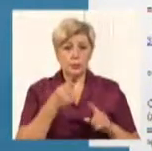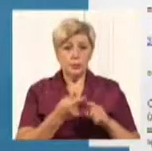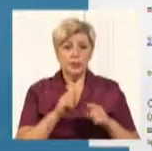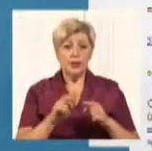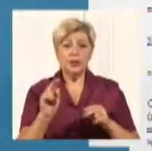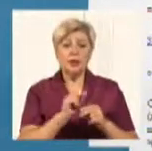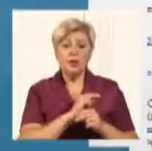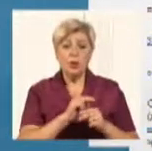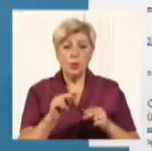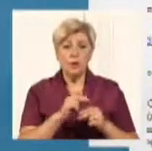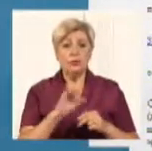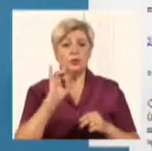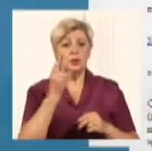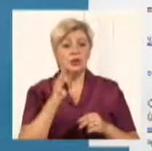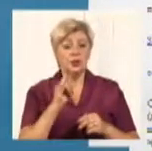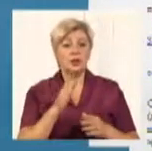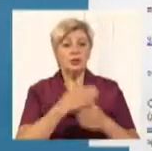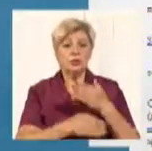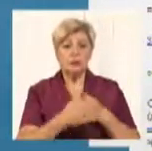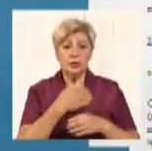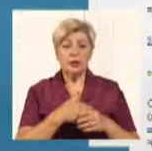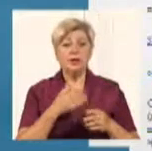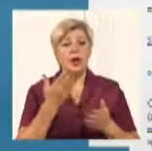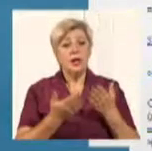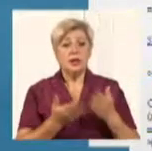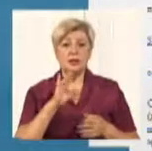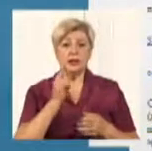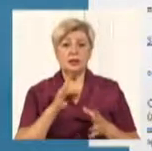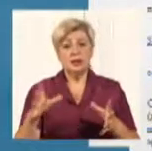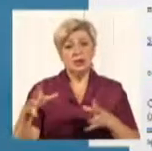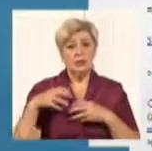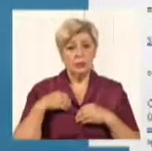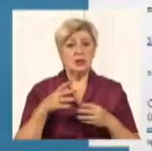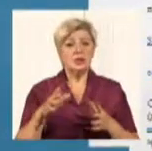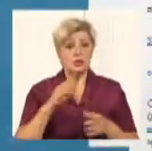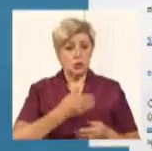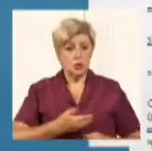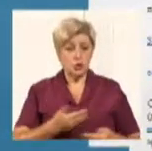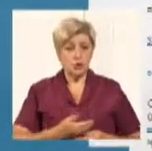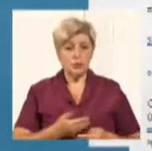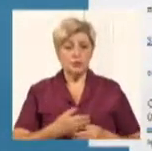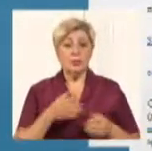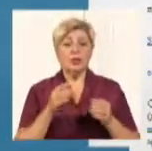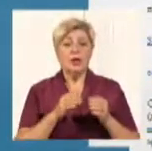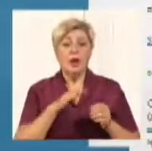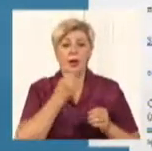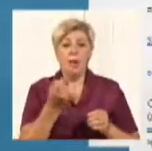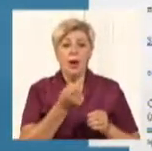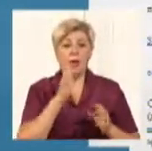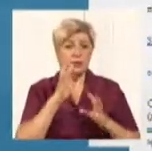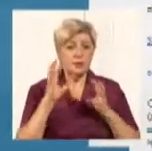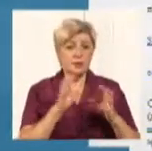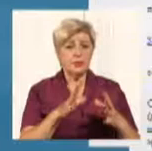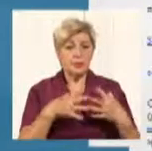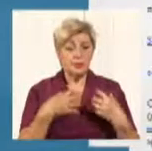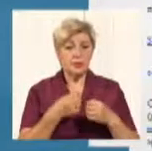дитина проживає разом з ними і не перебуває на повному державному утриманні. Особи із малозабезпечених сімей, які отримують